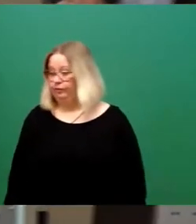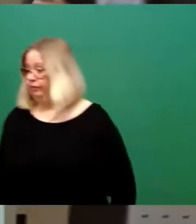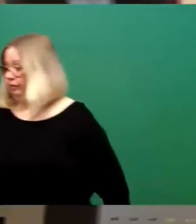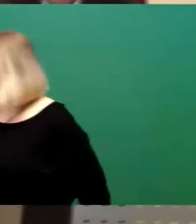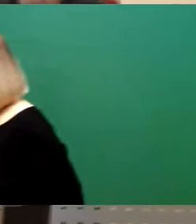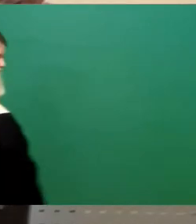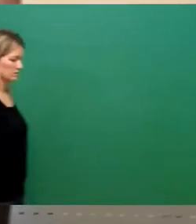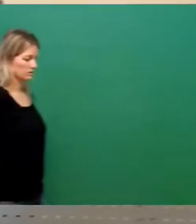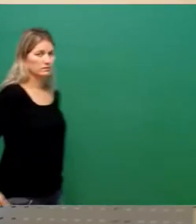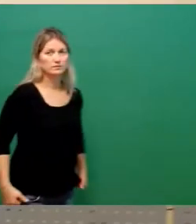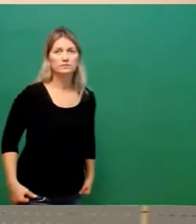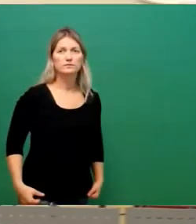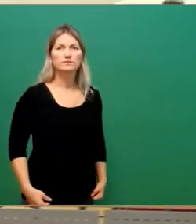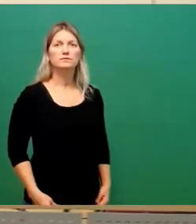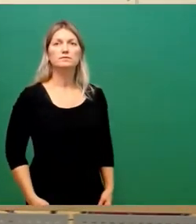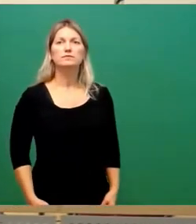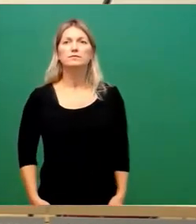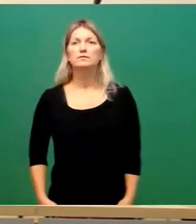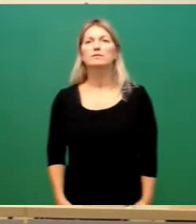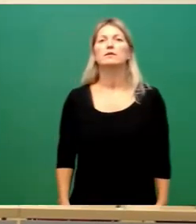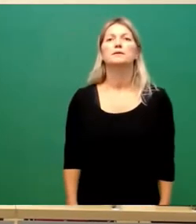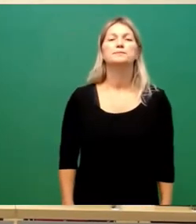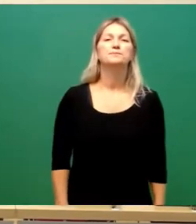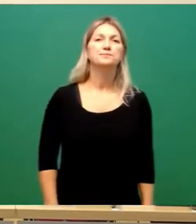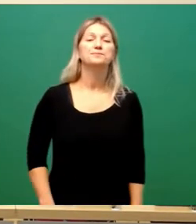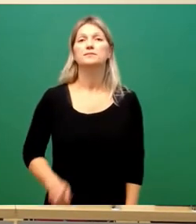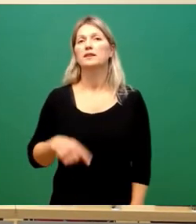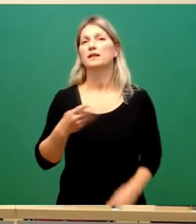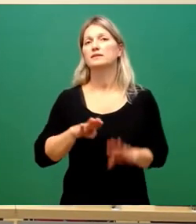So, die nächste Wortmeldung, Herr Lippmann, dann Herr Wirtz.